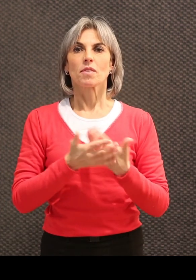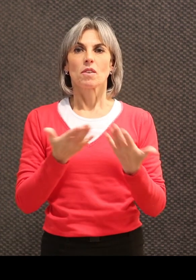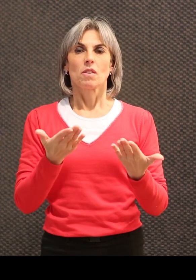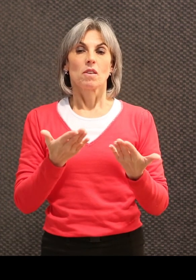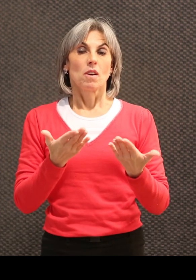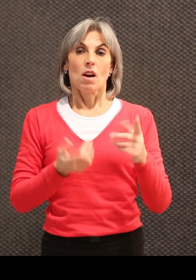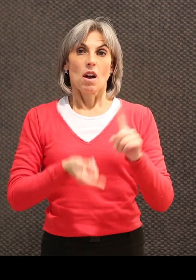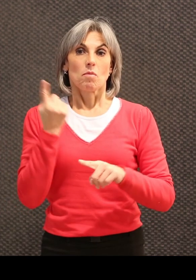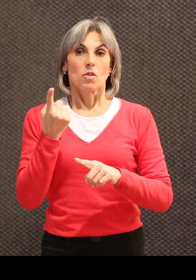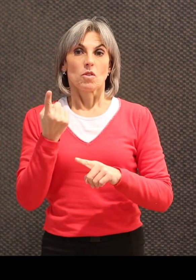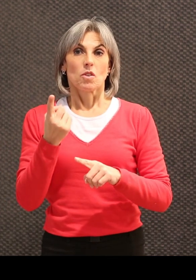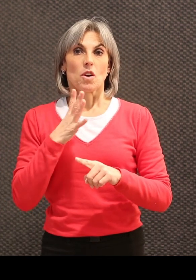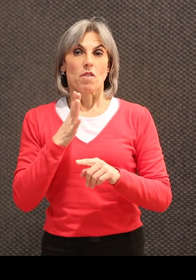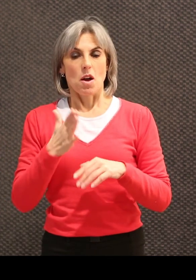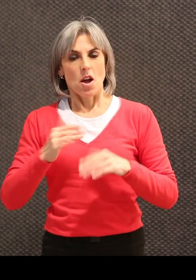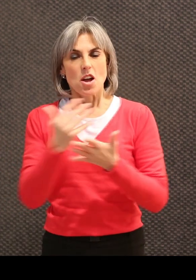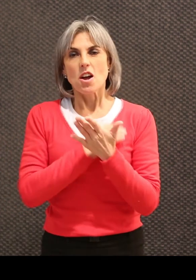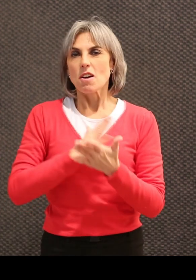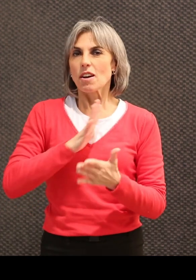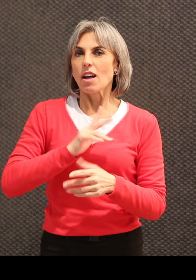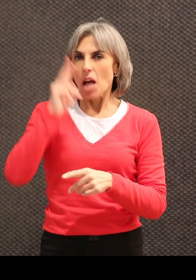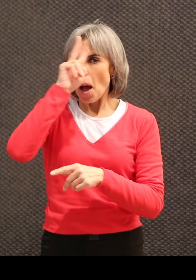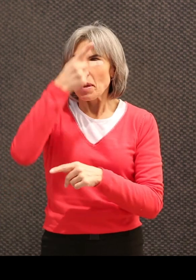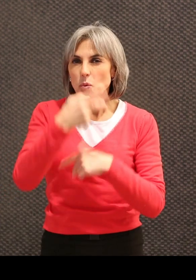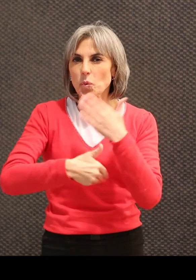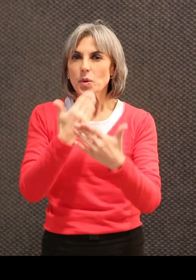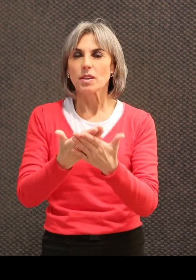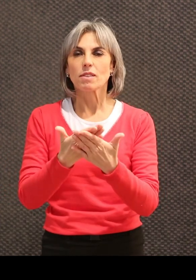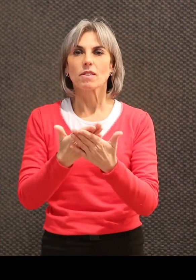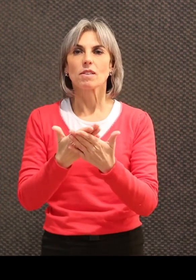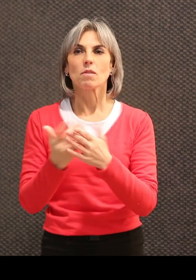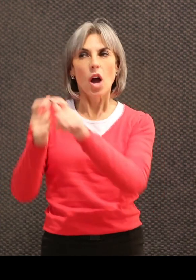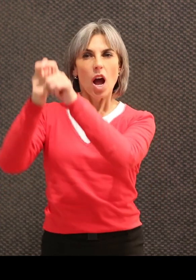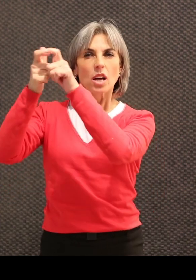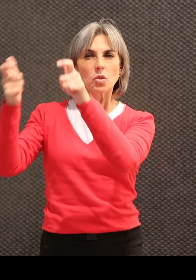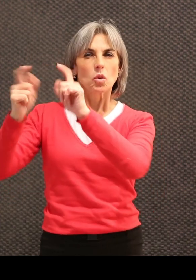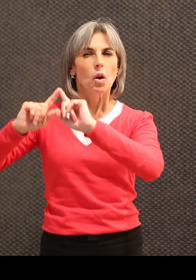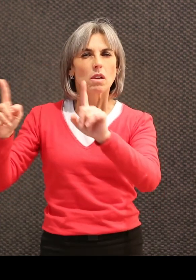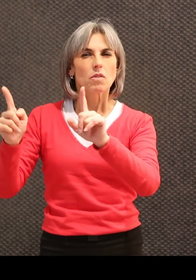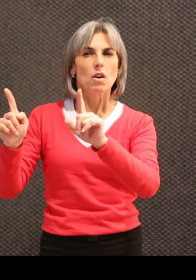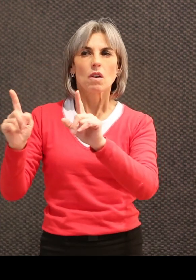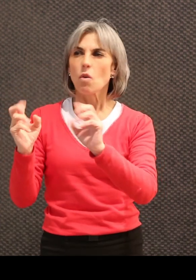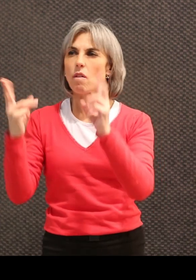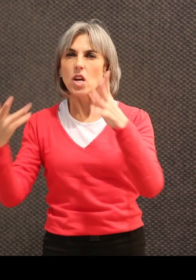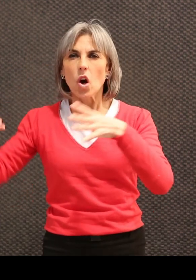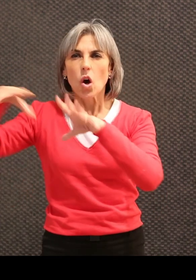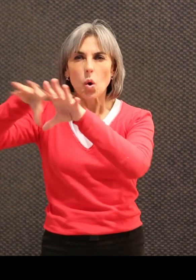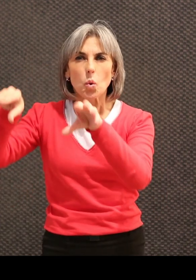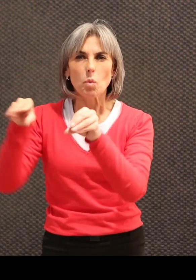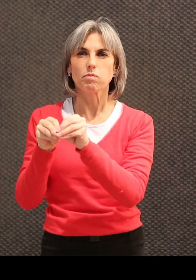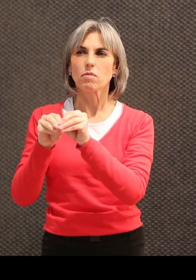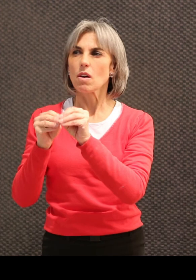Rien de tel pour avoir ces habitudes que de rester au domicile. S'ils sont en institution, ils doivent réapprendre une vie en collectivité,